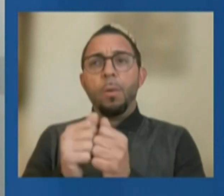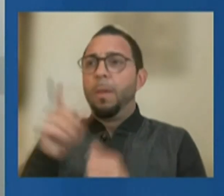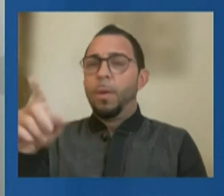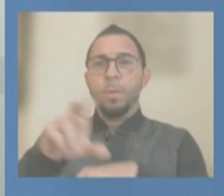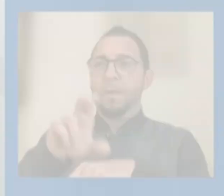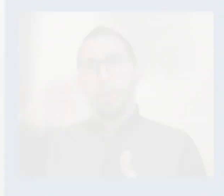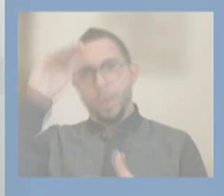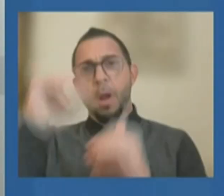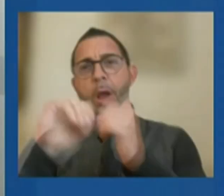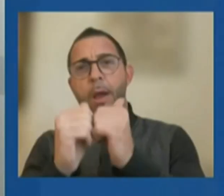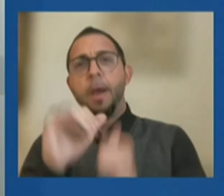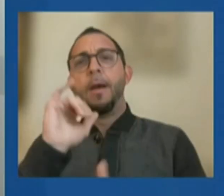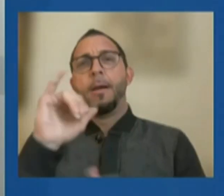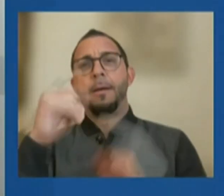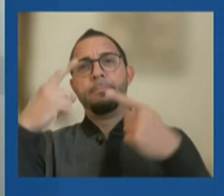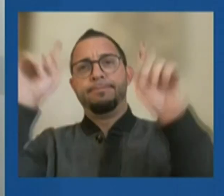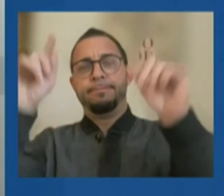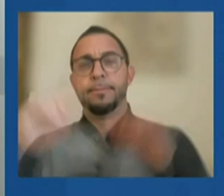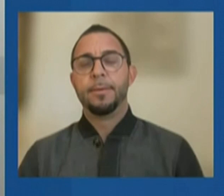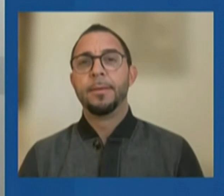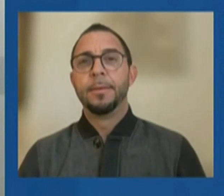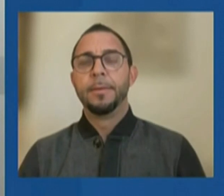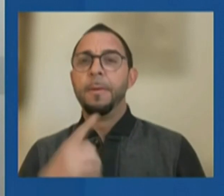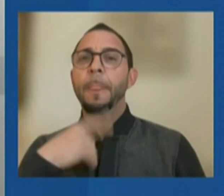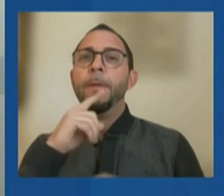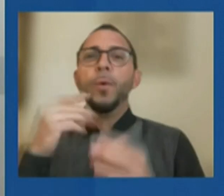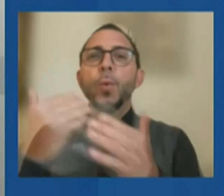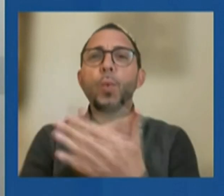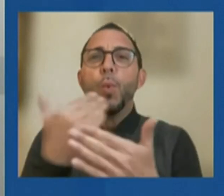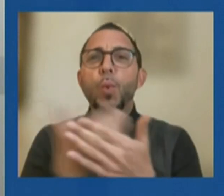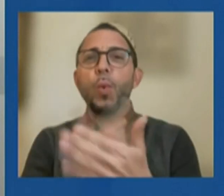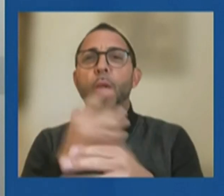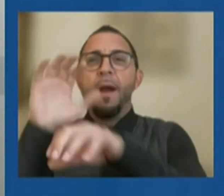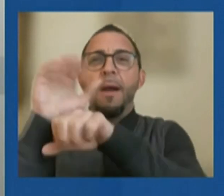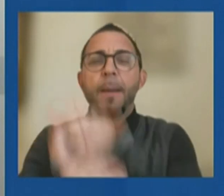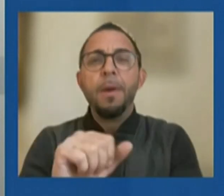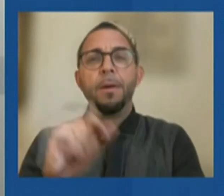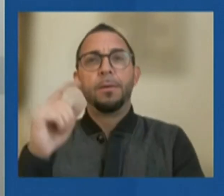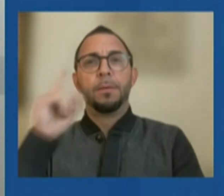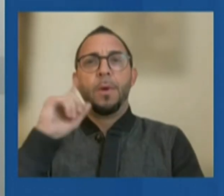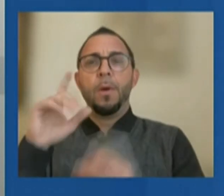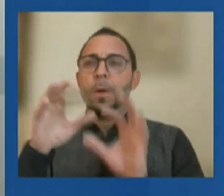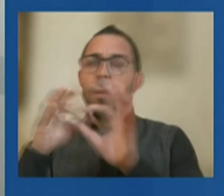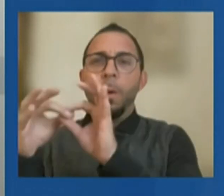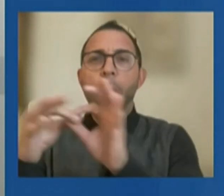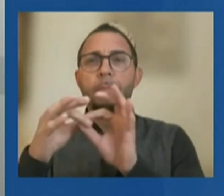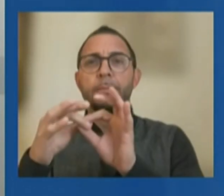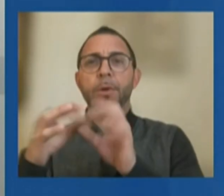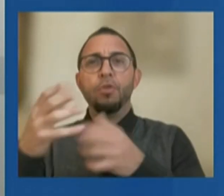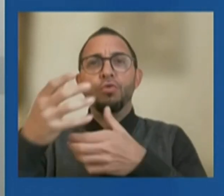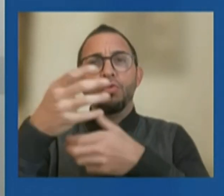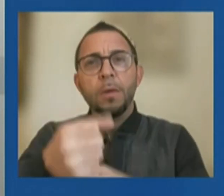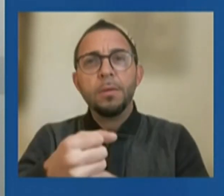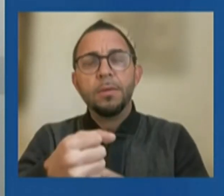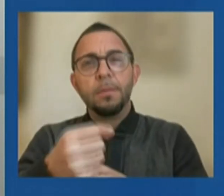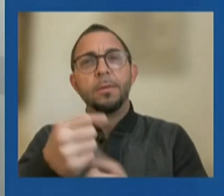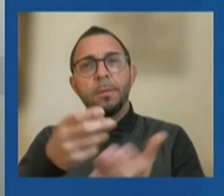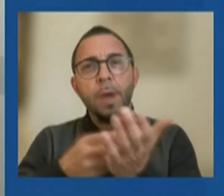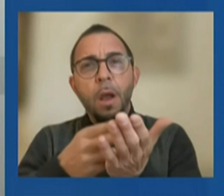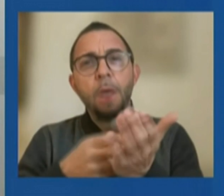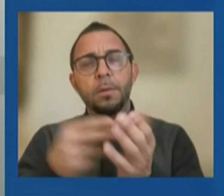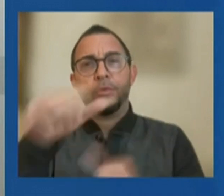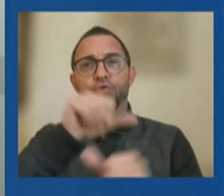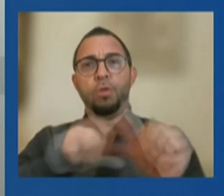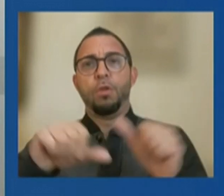обеспечению их соблюдения. Хочу вас заверить, что до тех пор, пока Путин не прекратит свою гнусную войну, администрация Байдена будет работать с